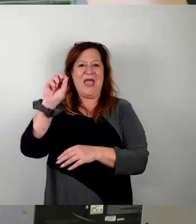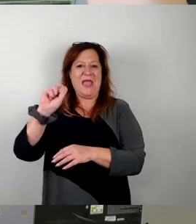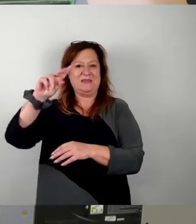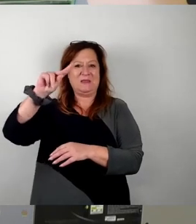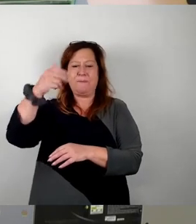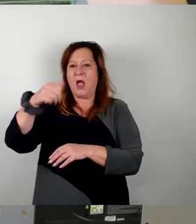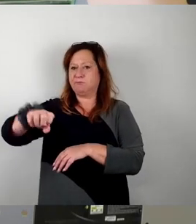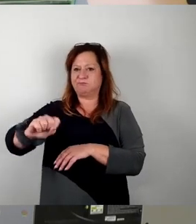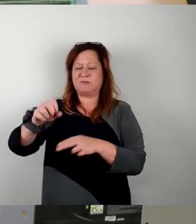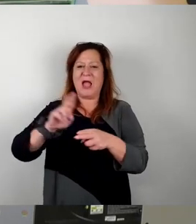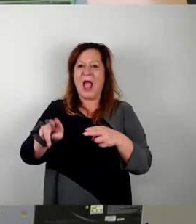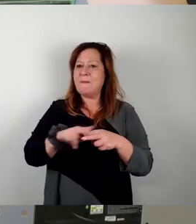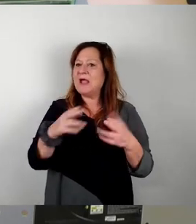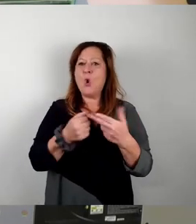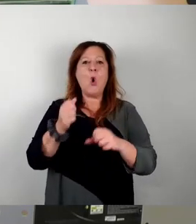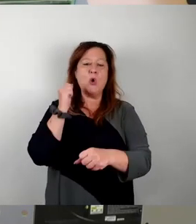ist es aber so, wie es ist.